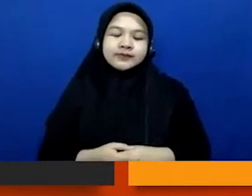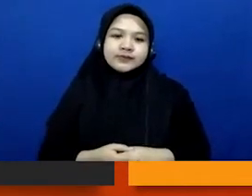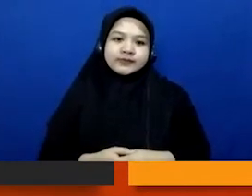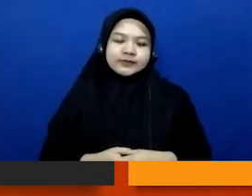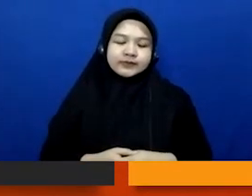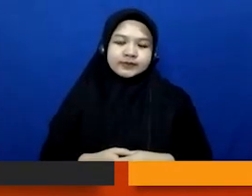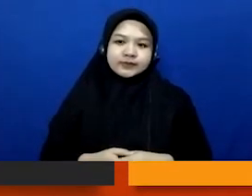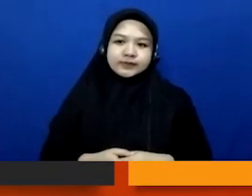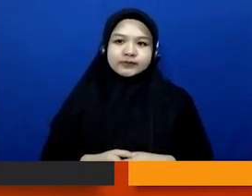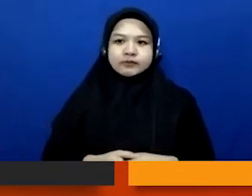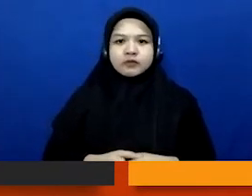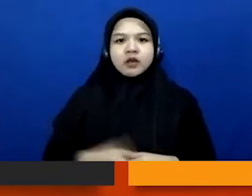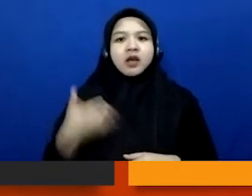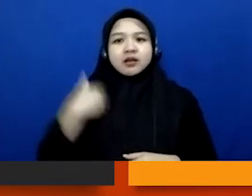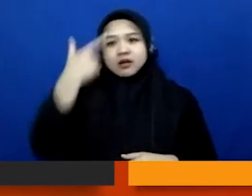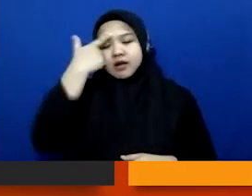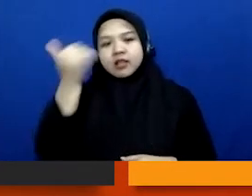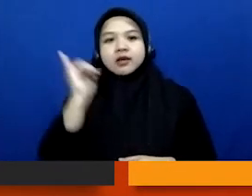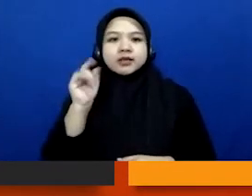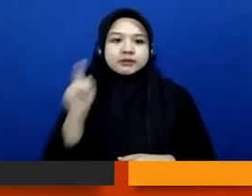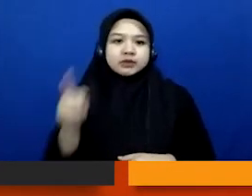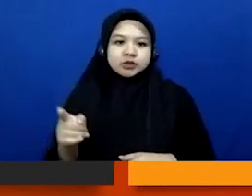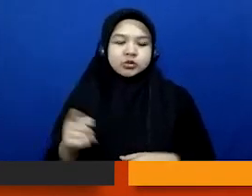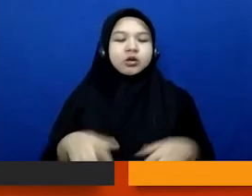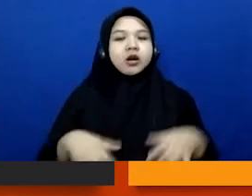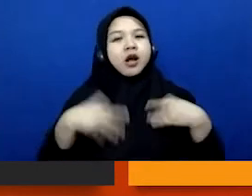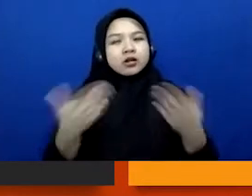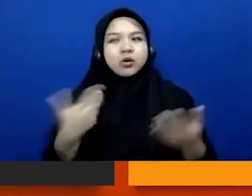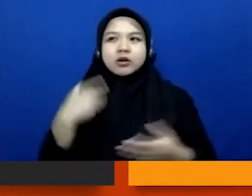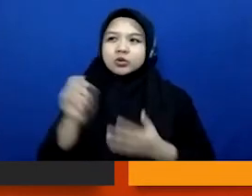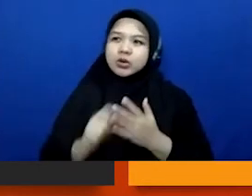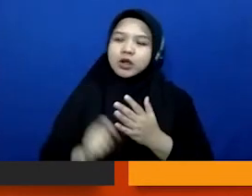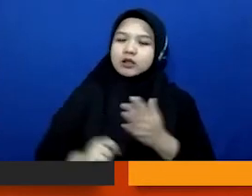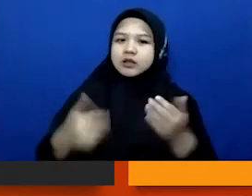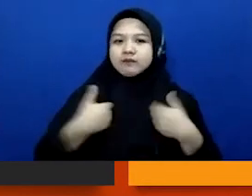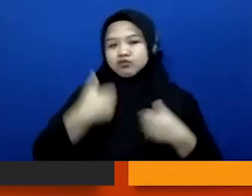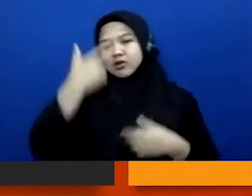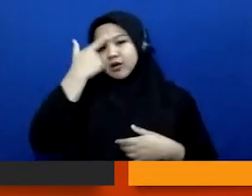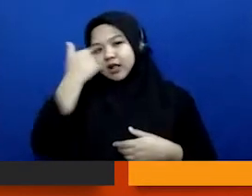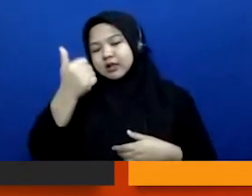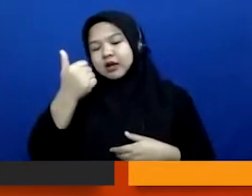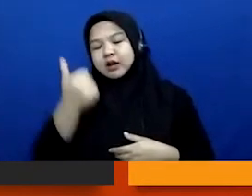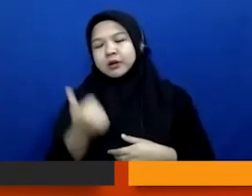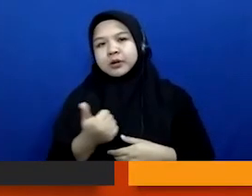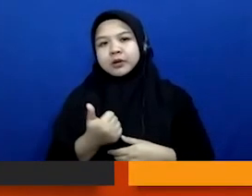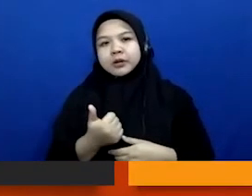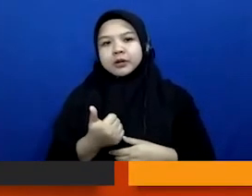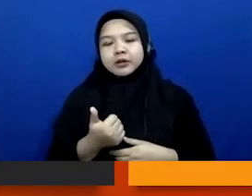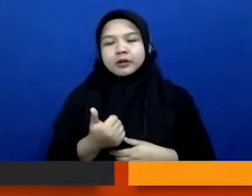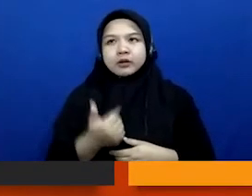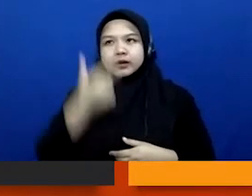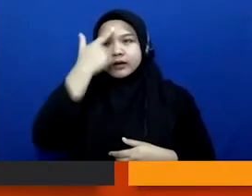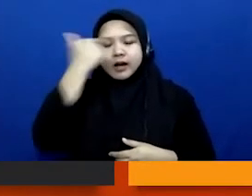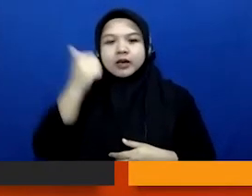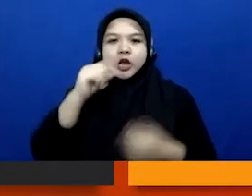ada keahlian kayak gitu atau juga ada jurnalis yang punya keahlian misalnya keahlian